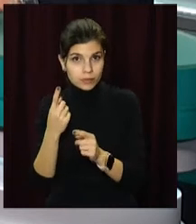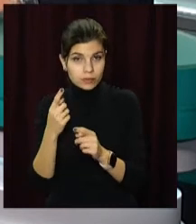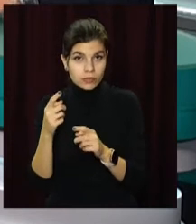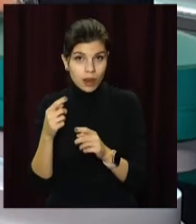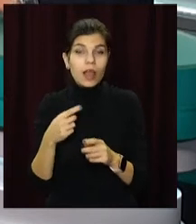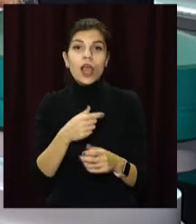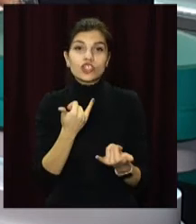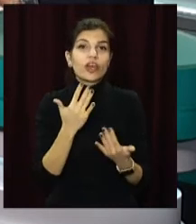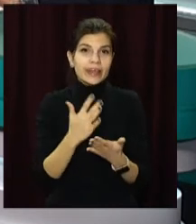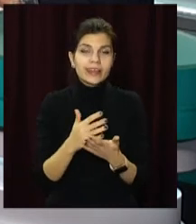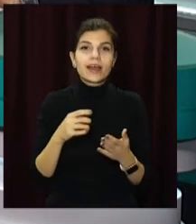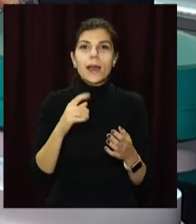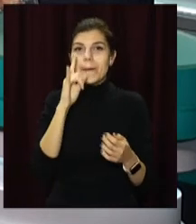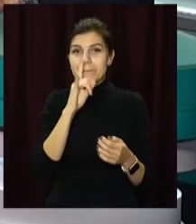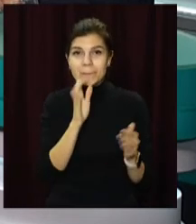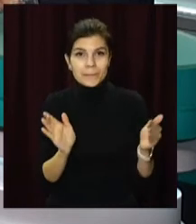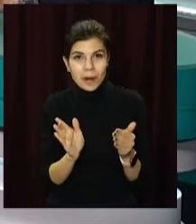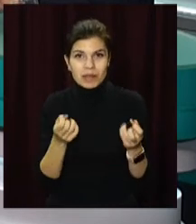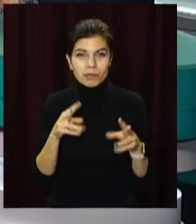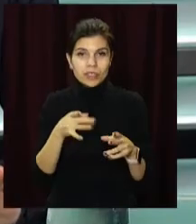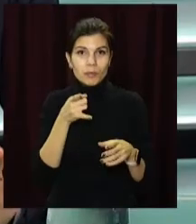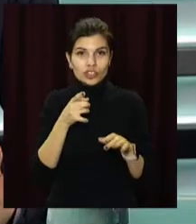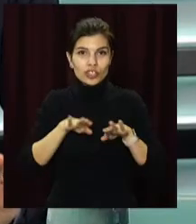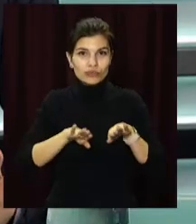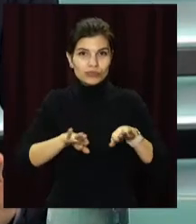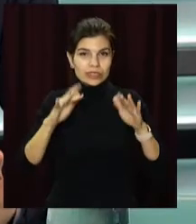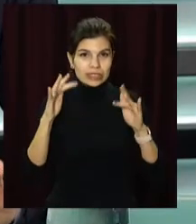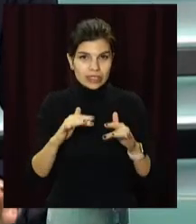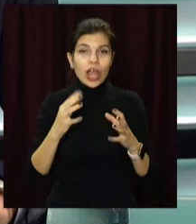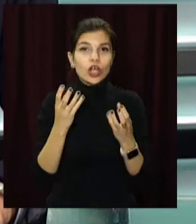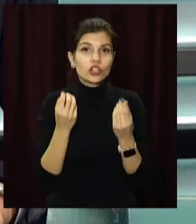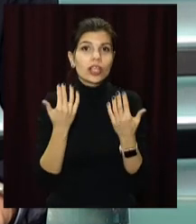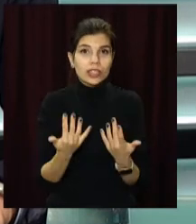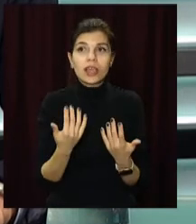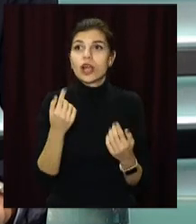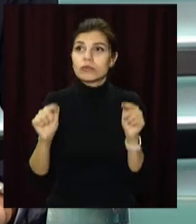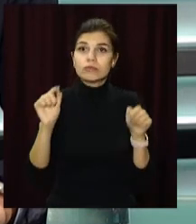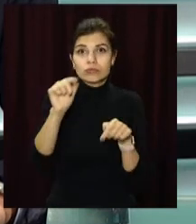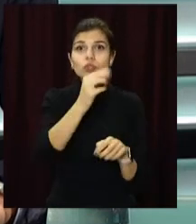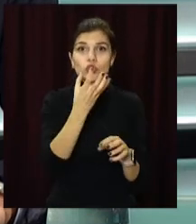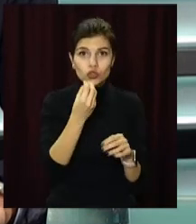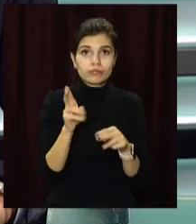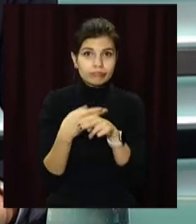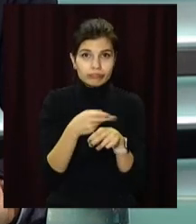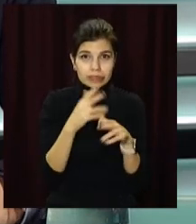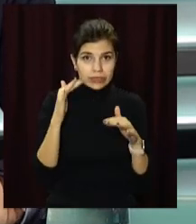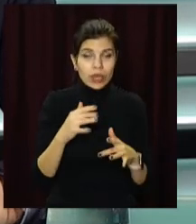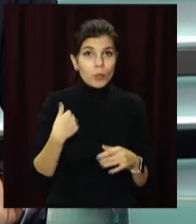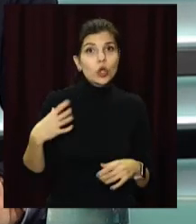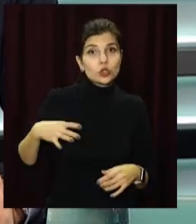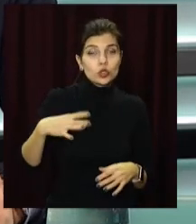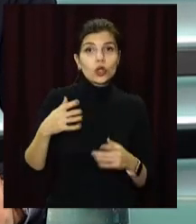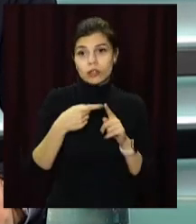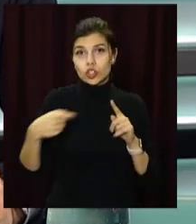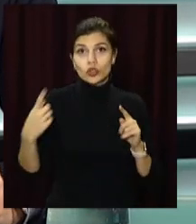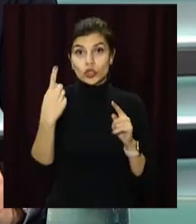це міні-техніка, і певна кількість ще залишилася на дорогах, але, знову ж таки, ми очікуємо важкі погодні мови